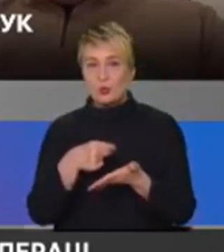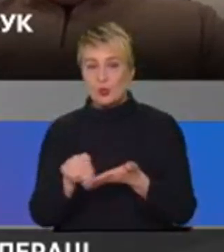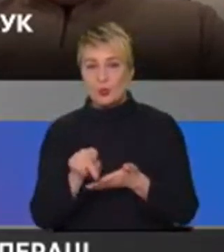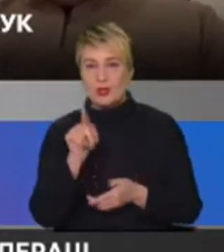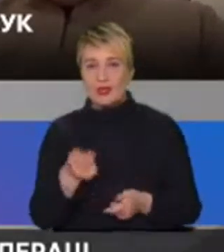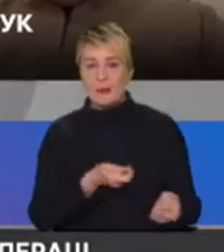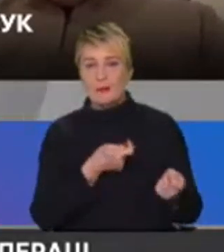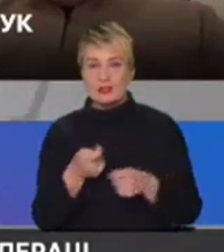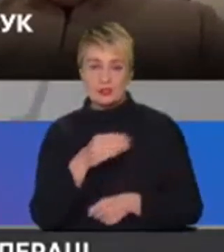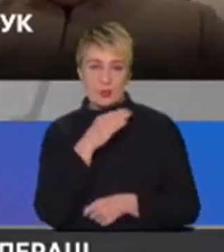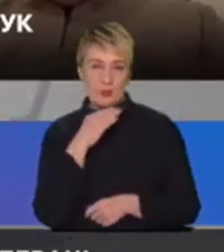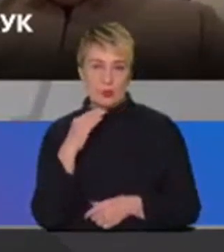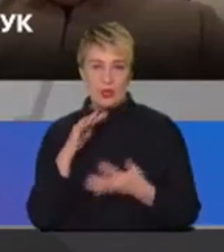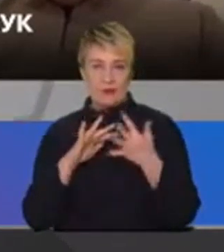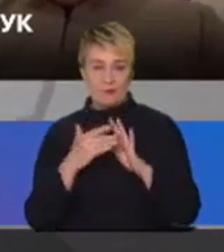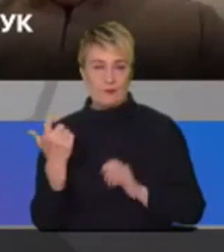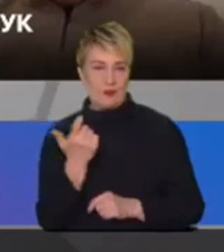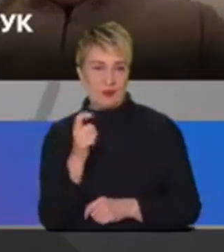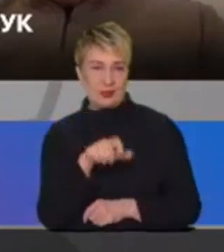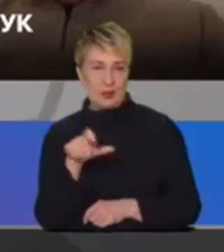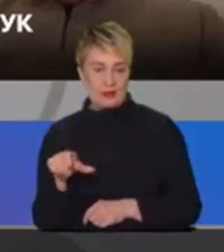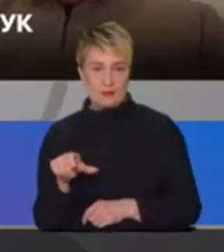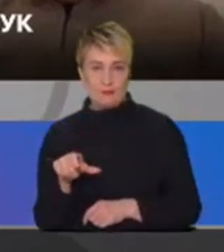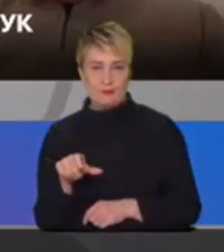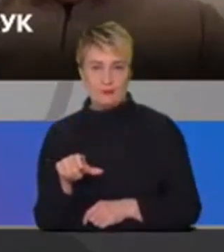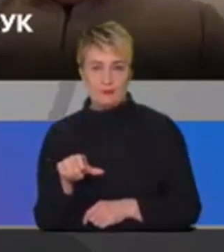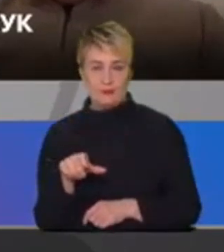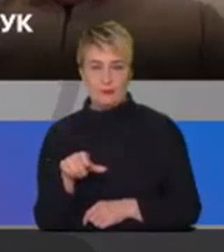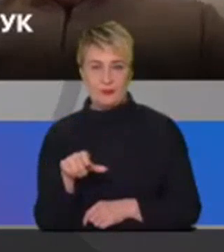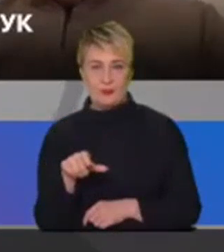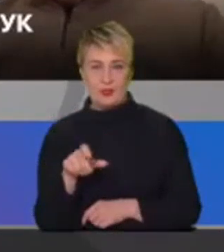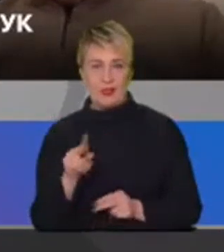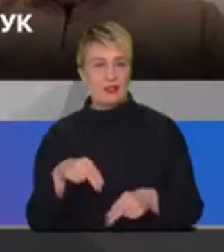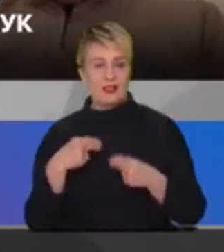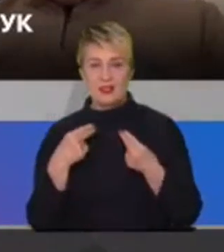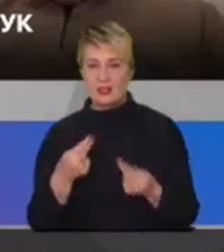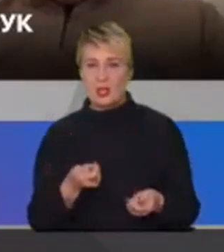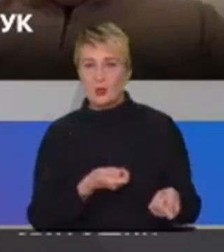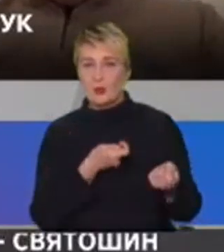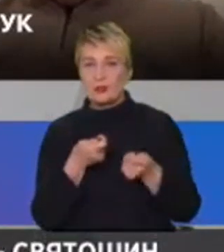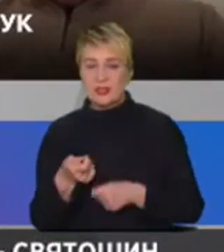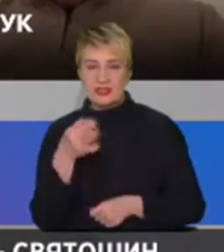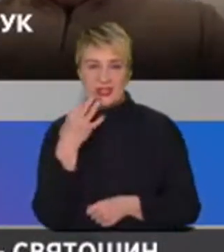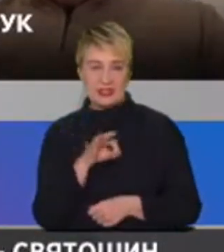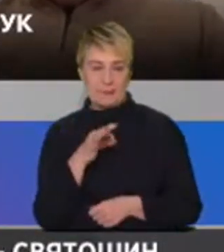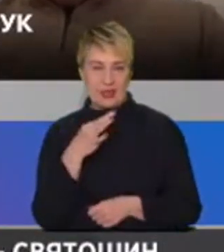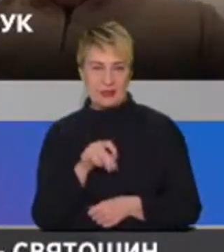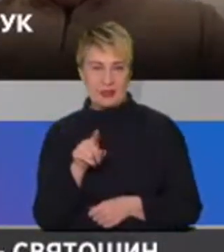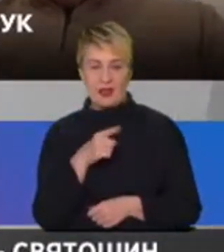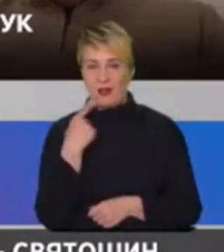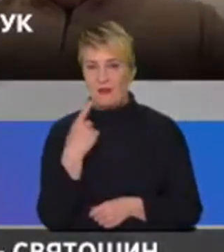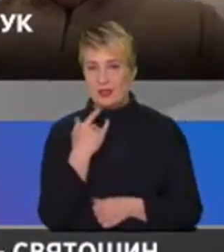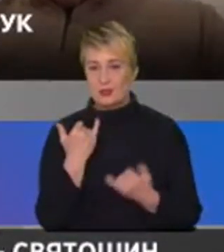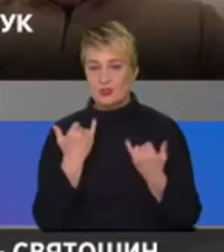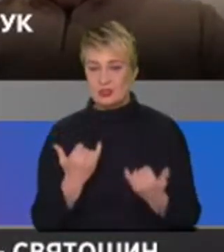хлопцям, фермерам, скажімо так, не дають поставщики семена. Силається на воєнне час,